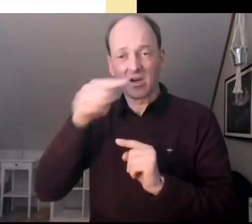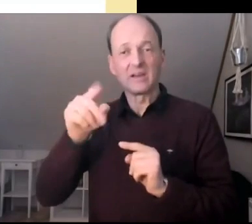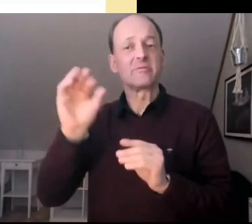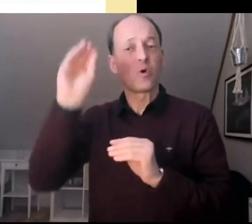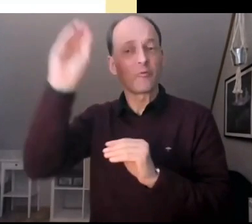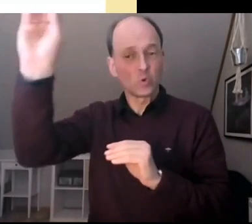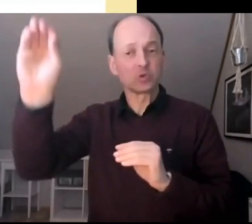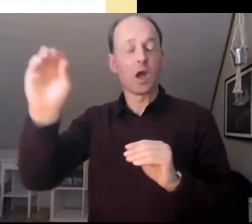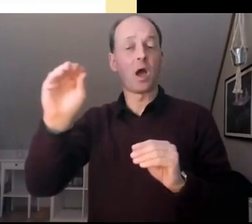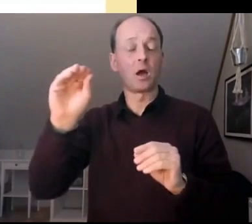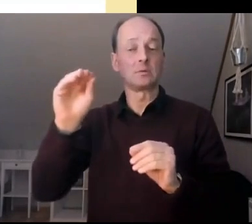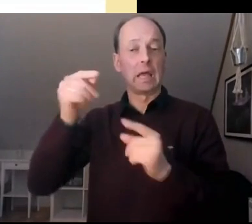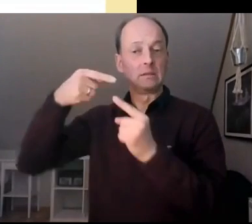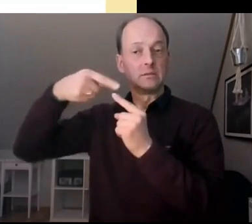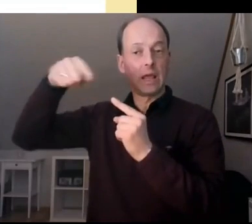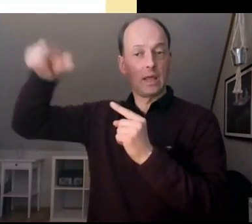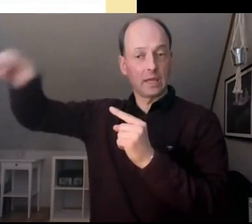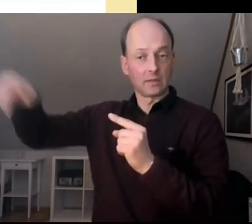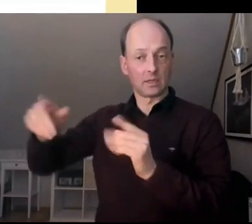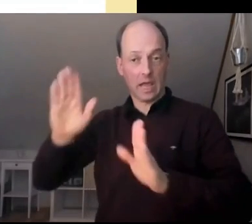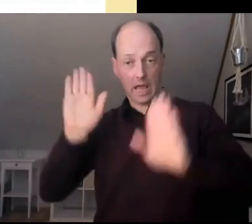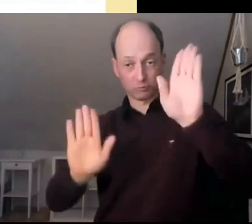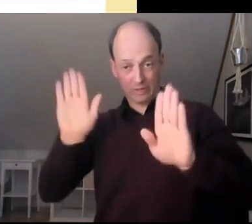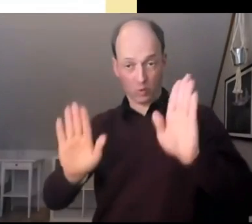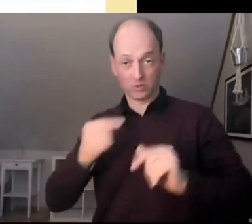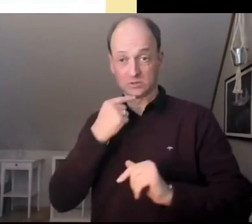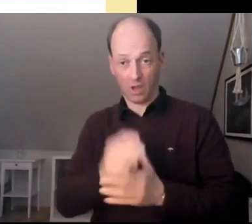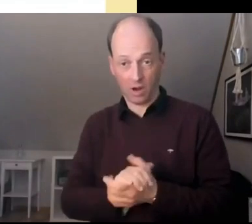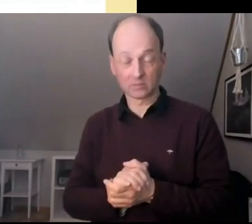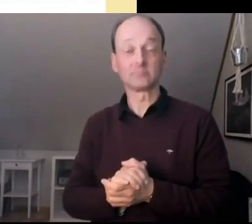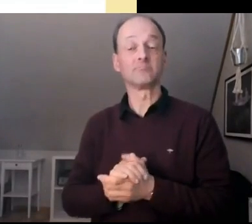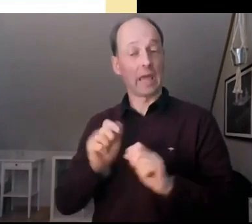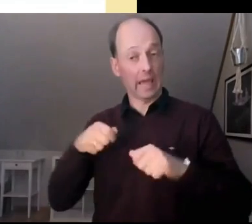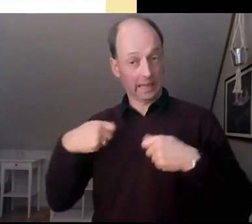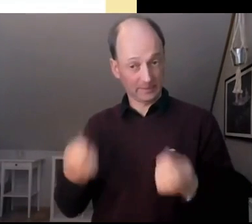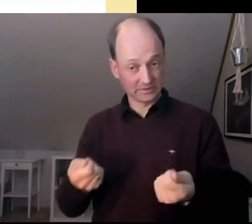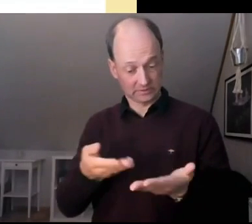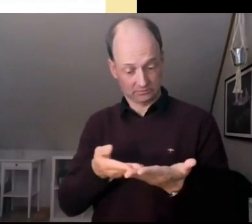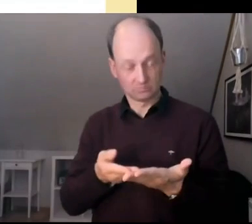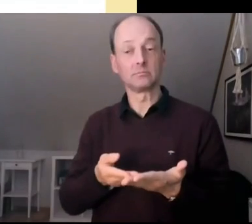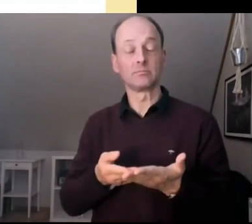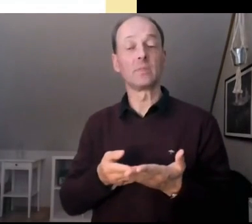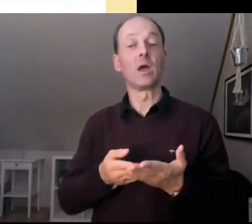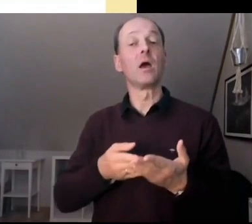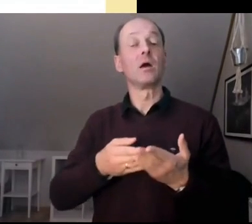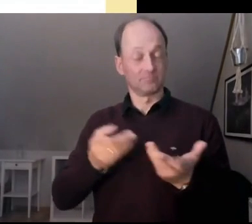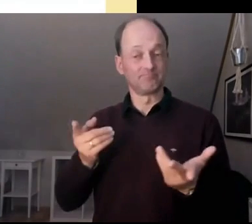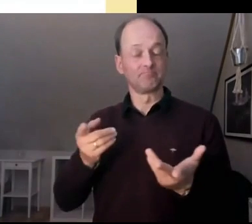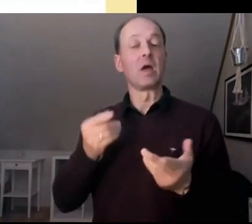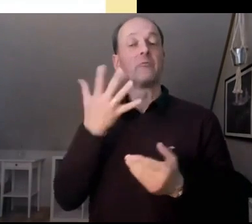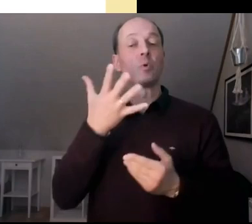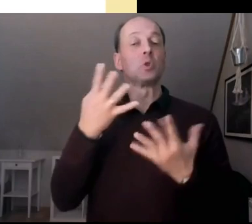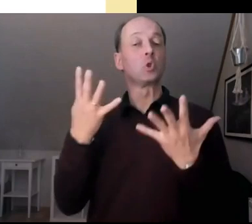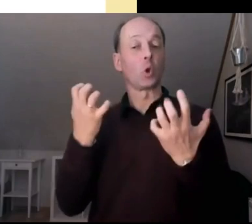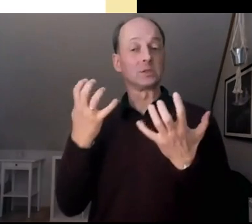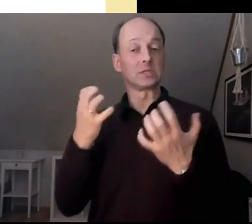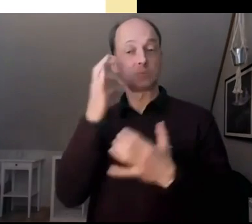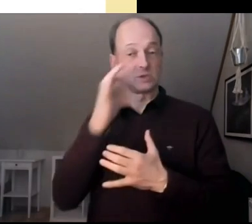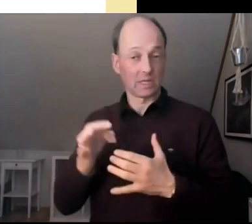hat ergeben, 95 Prozent der Delegierten waren der Meinung, dass Fridays for Future alles geben sollte, damit wir dieses